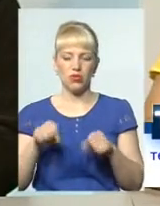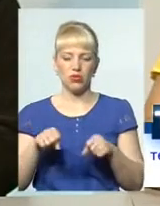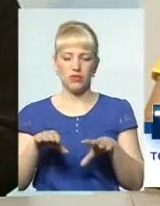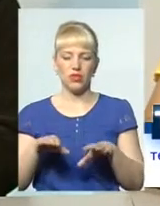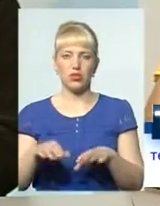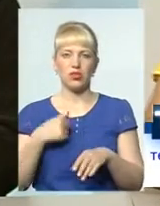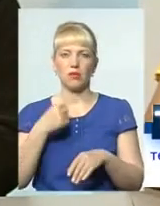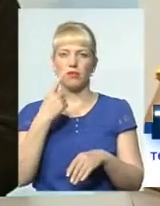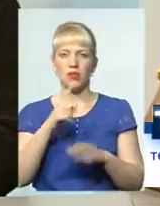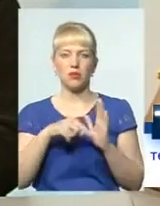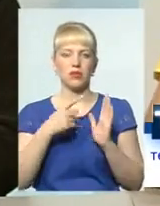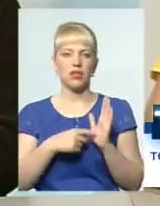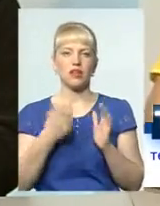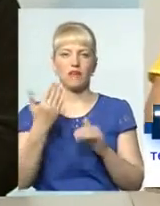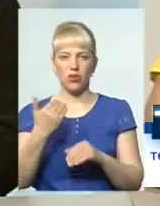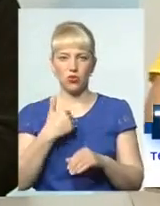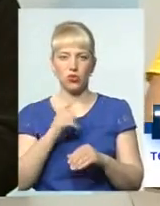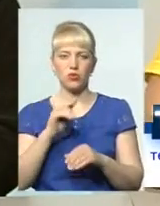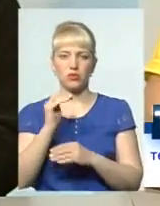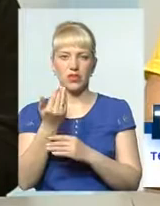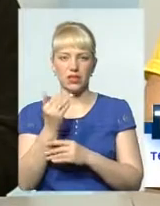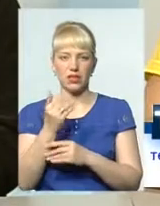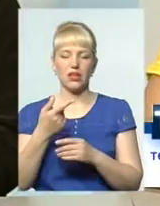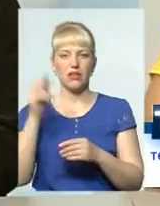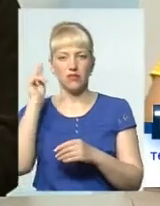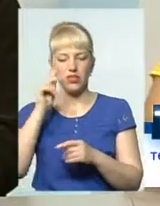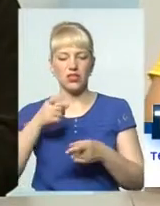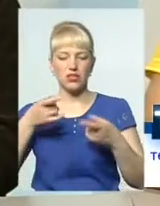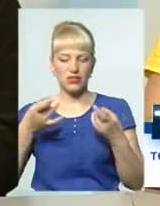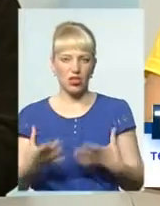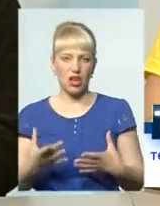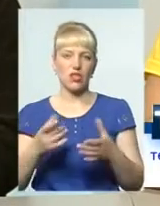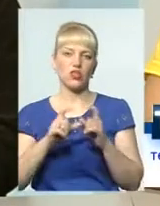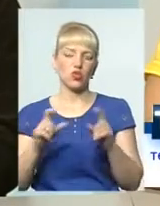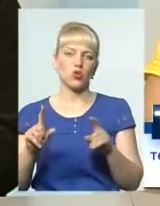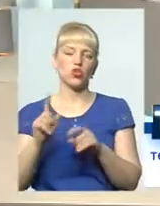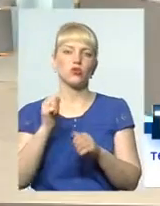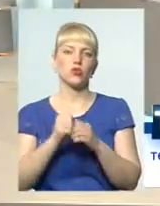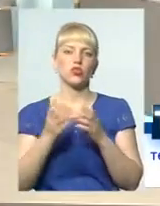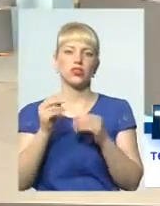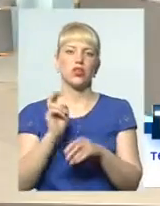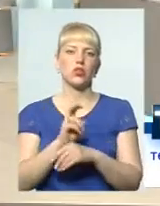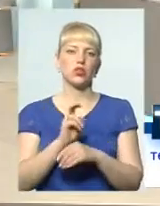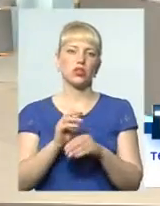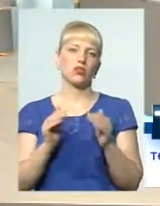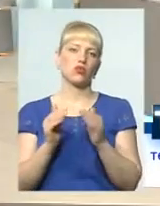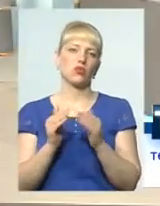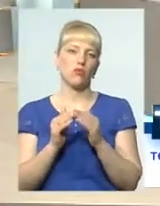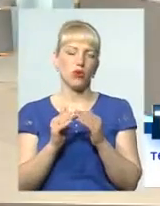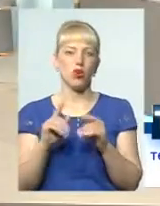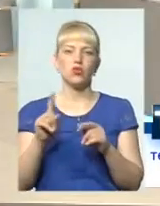Перше питання. Ви хочете, щоб ваша дитина, чи у вас в звичайній школі, що вона кожен день ходила додому, чому вас не вистачає?